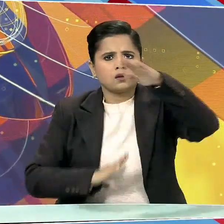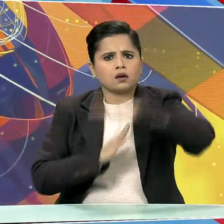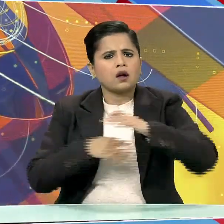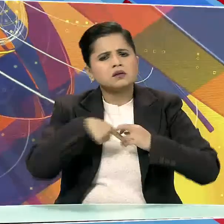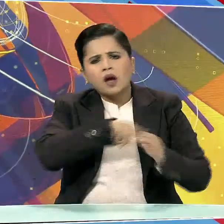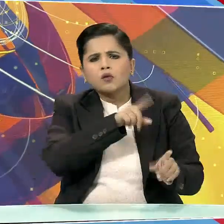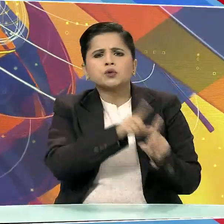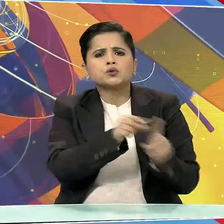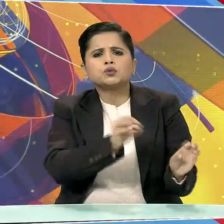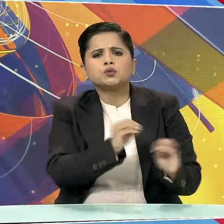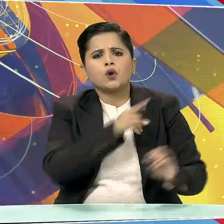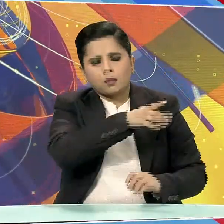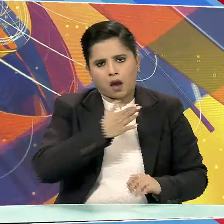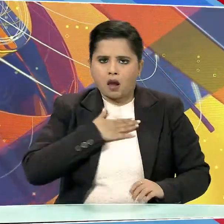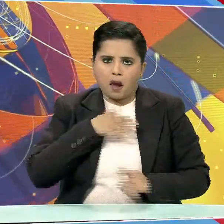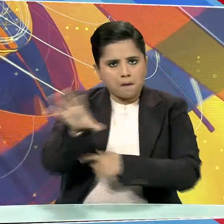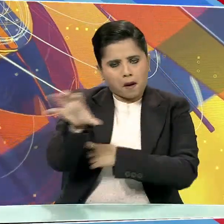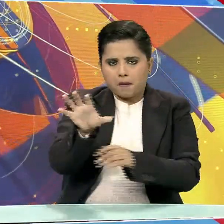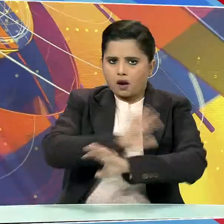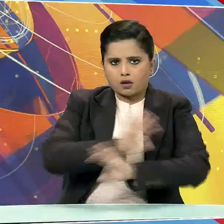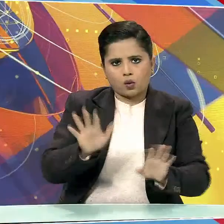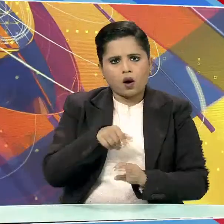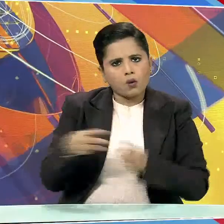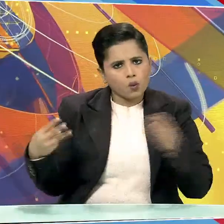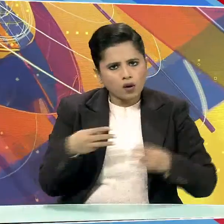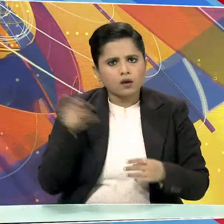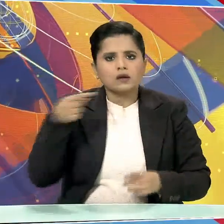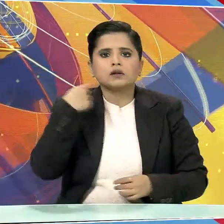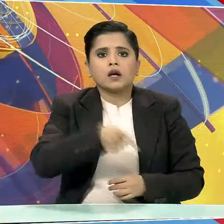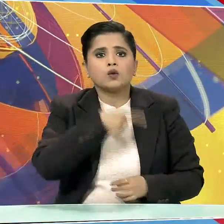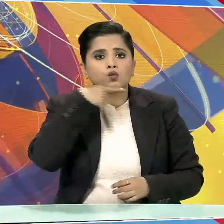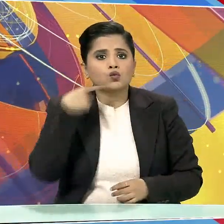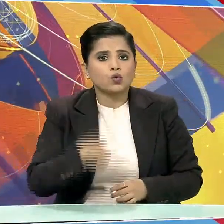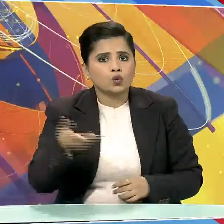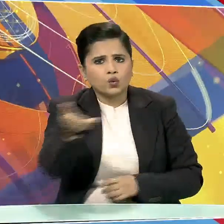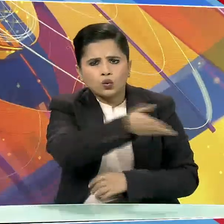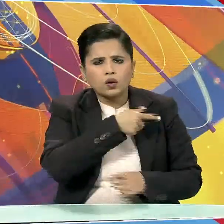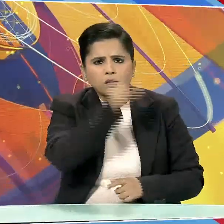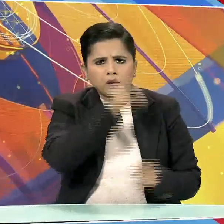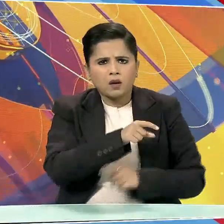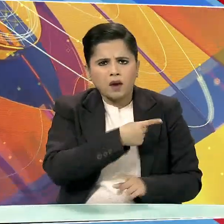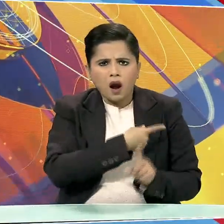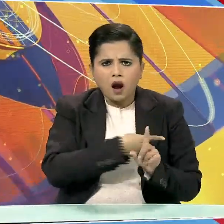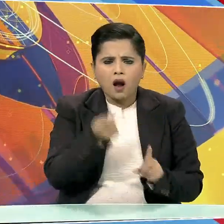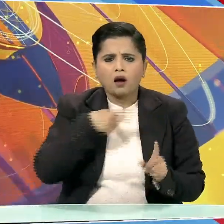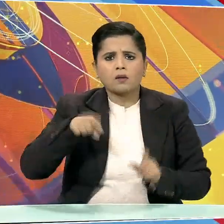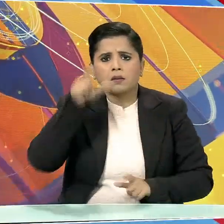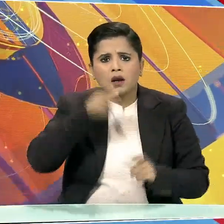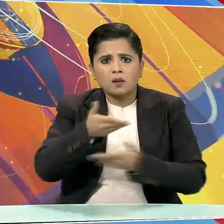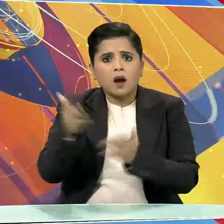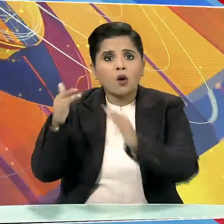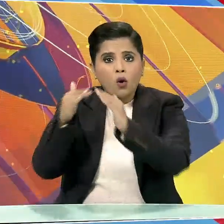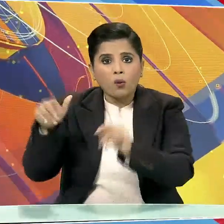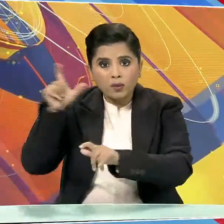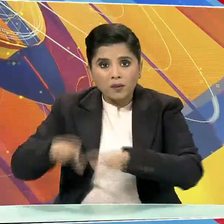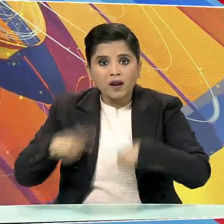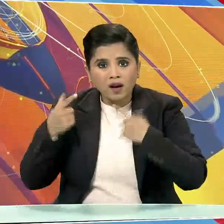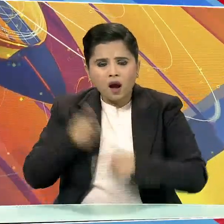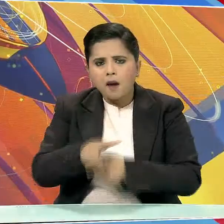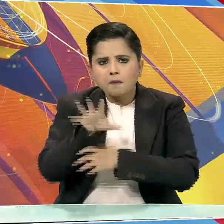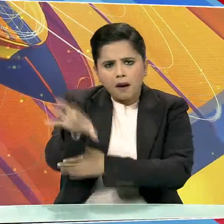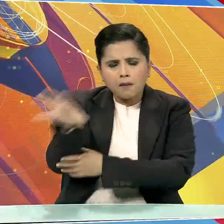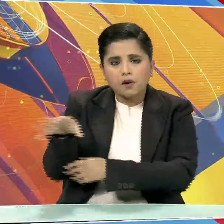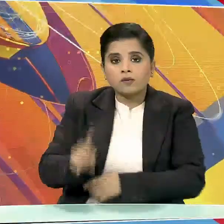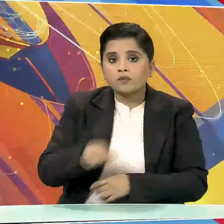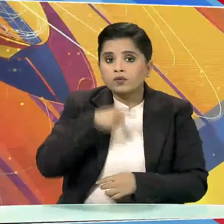पालन नहीं कर रहा। उसने आरोप लगाया है कि रूस समर्थिद विद्रोहियों ने नागरिक बस्तियों पर हमले किया है। वहीं